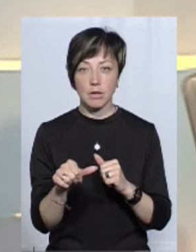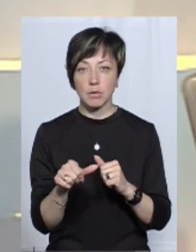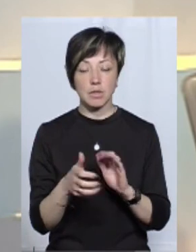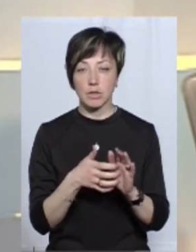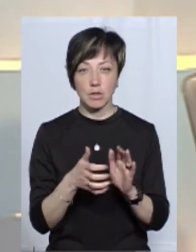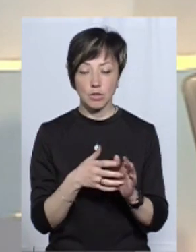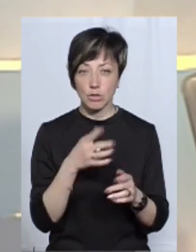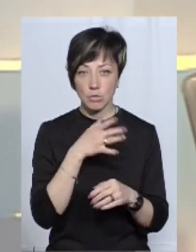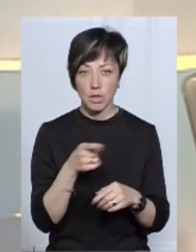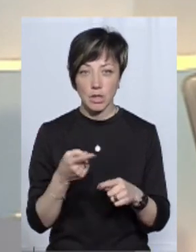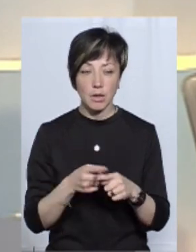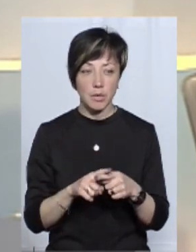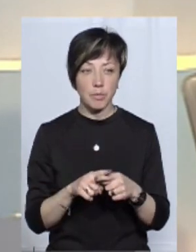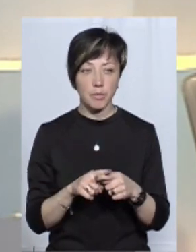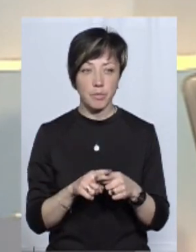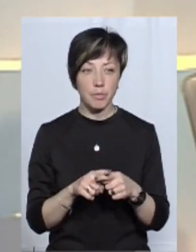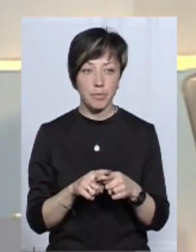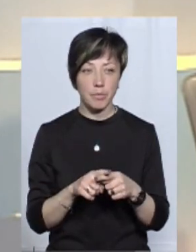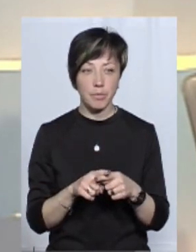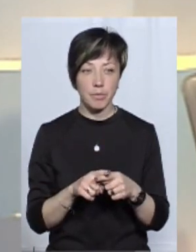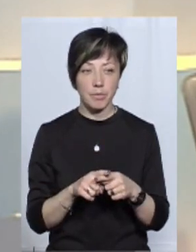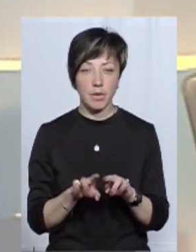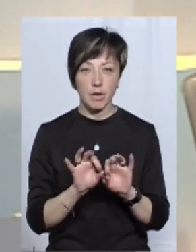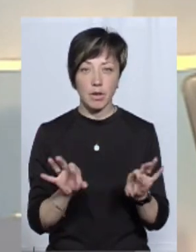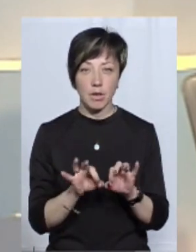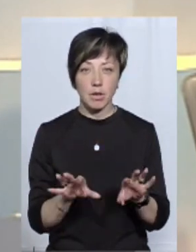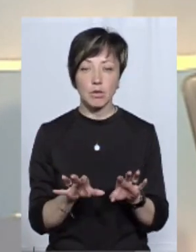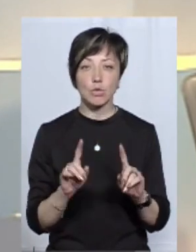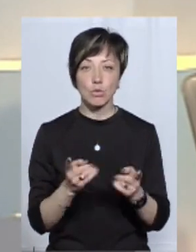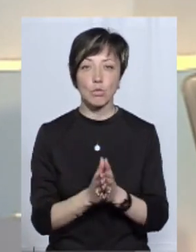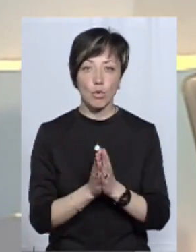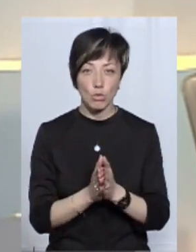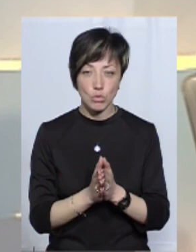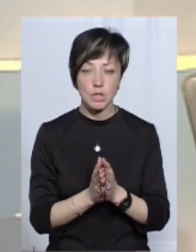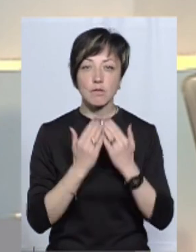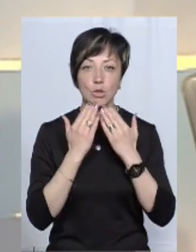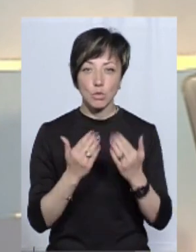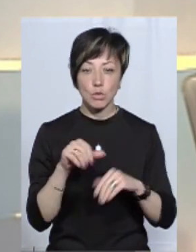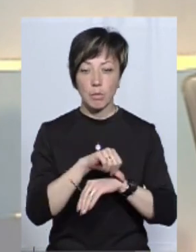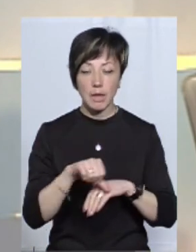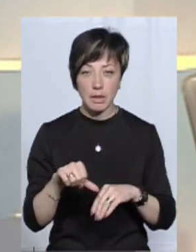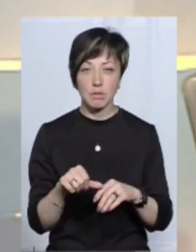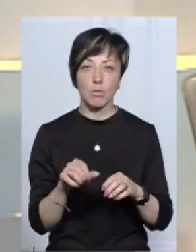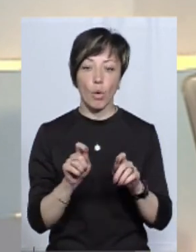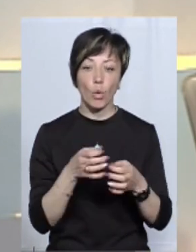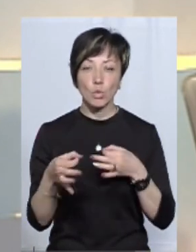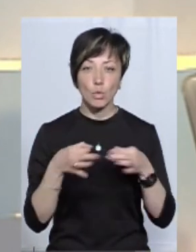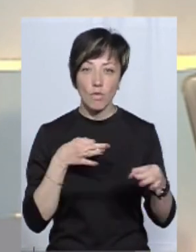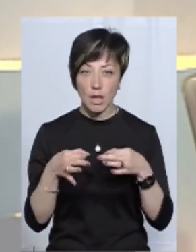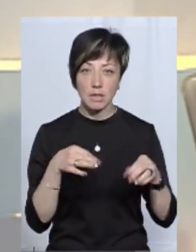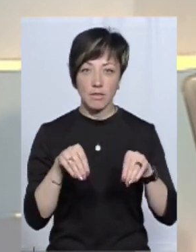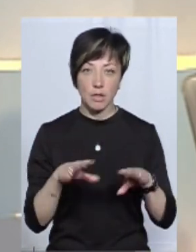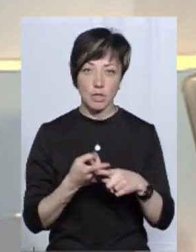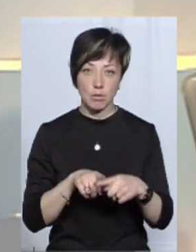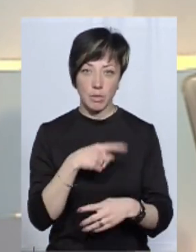недостатнім часом я не буду розшифровувати, але дуже прошу звернутися до митниці, проконсультуватися